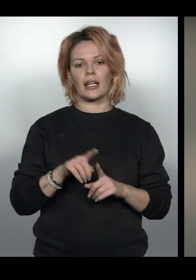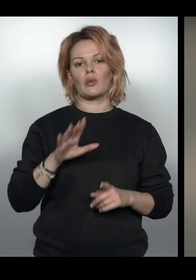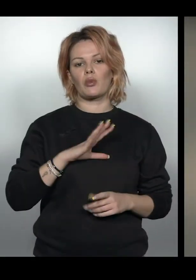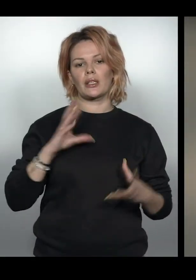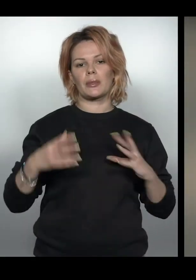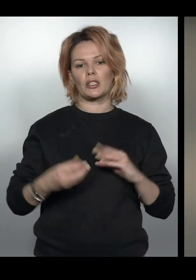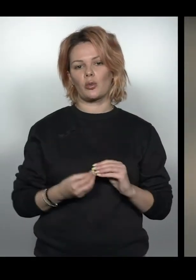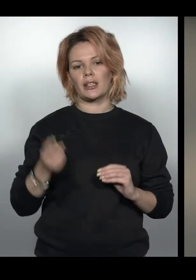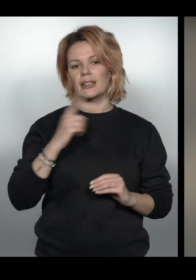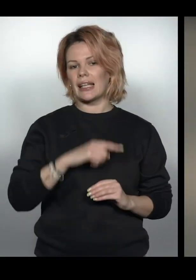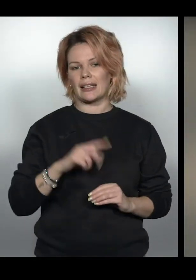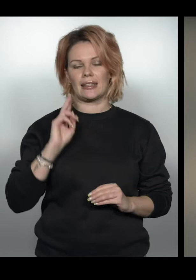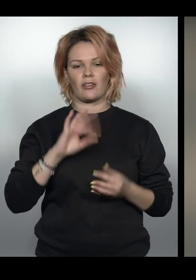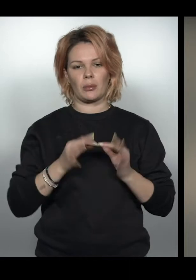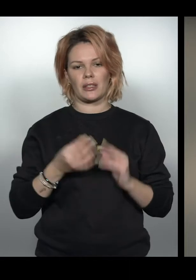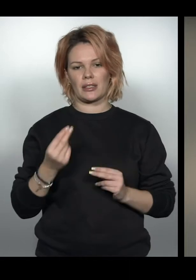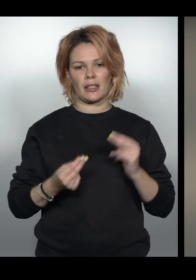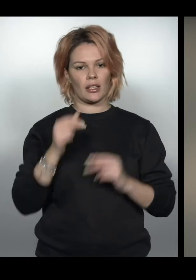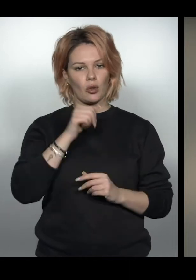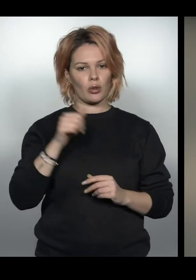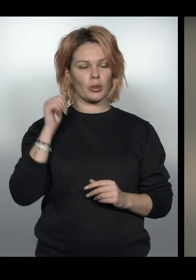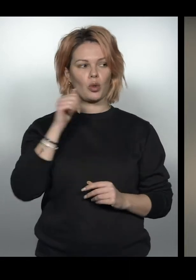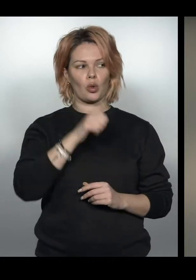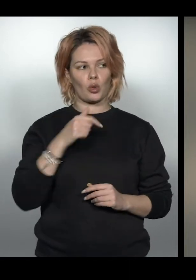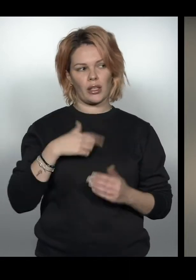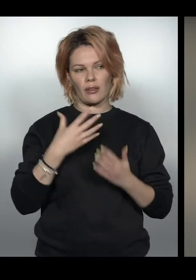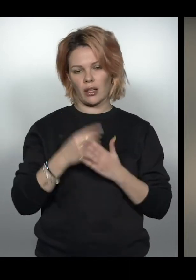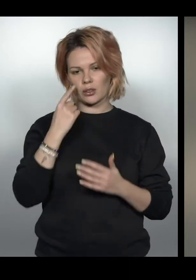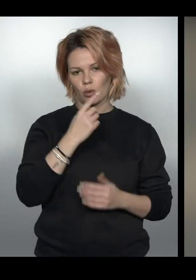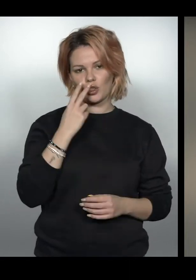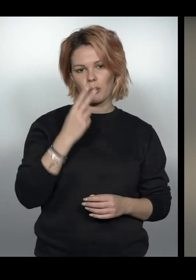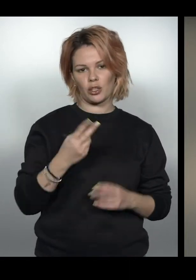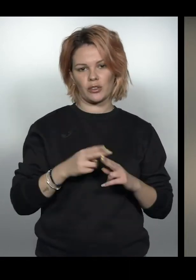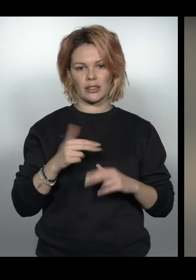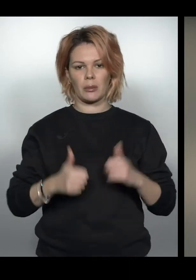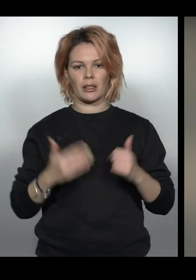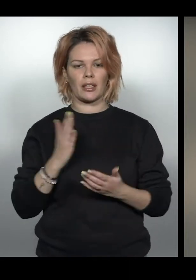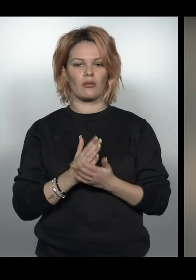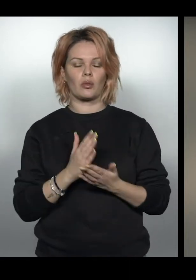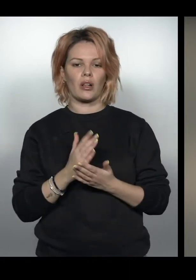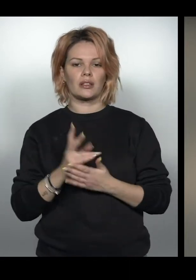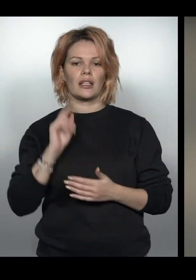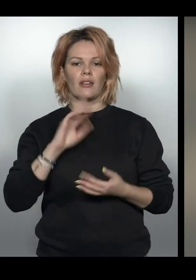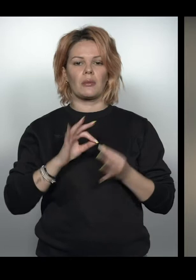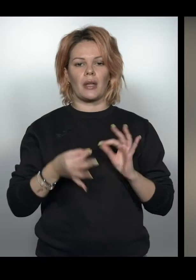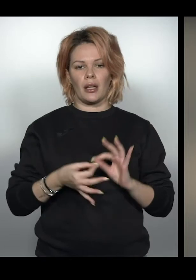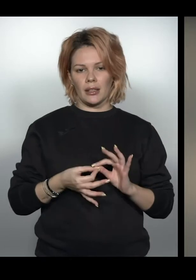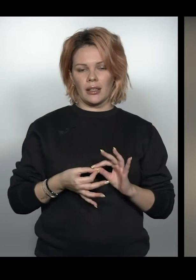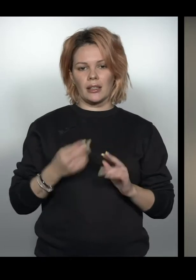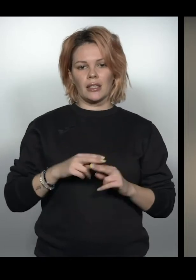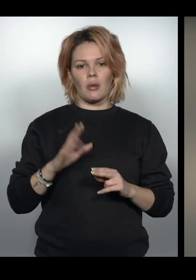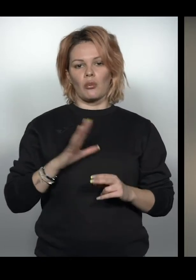Ось такими були підсумки тих Дефлімпійських ігор. Минулого року я на власні очі бачив ці змагання, які відбувалися на